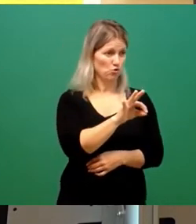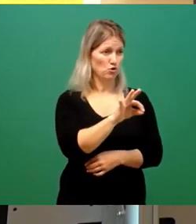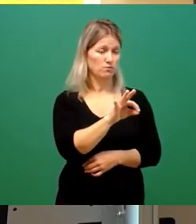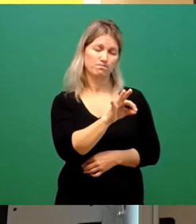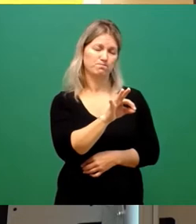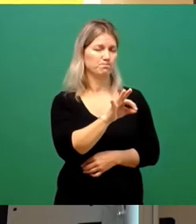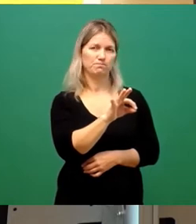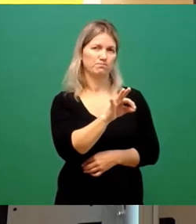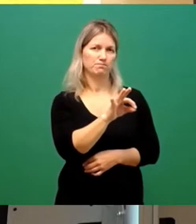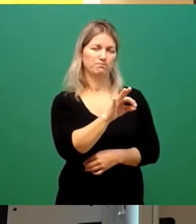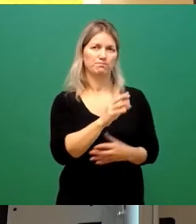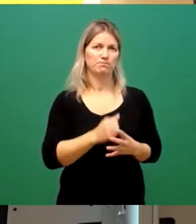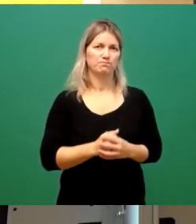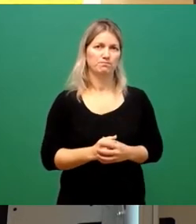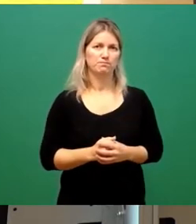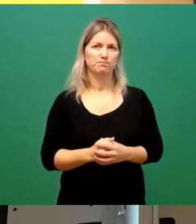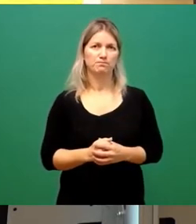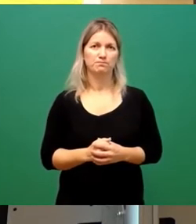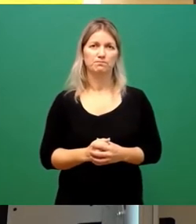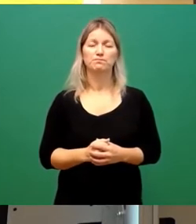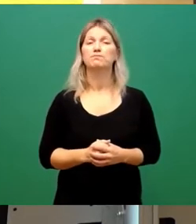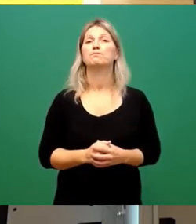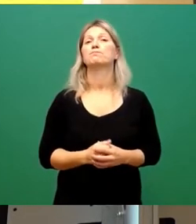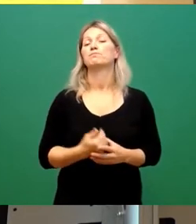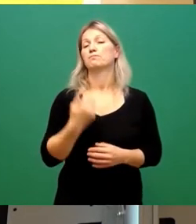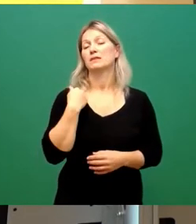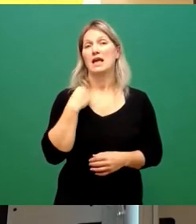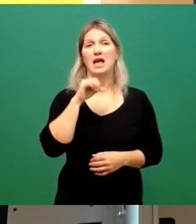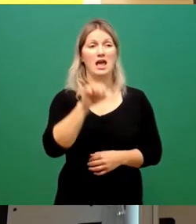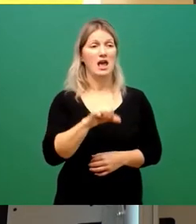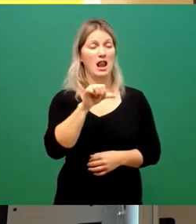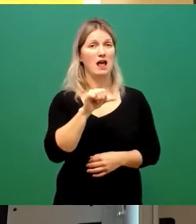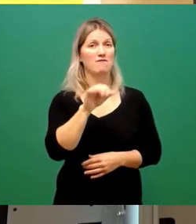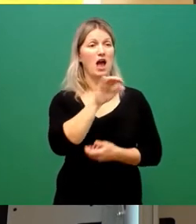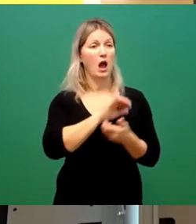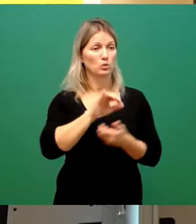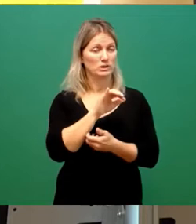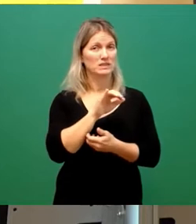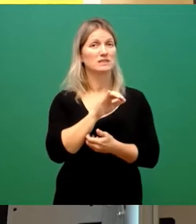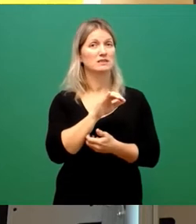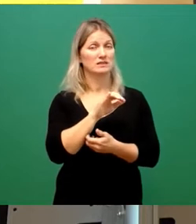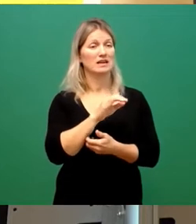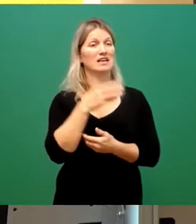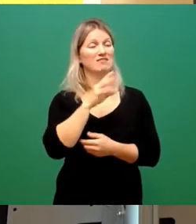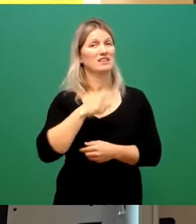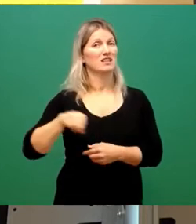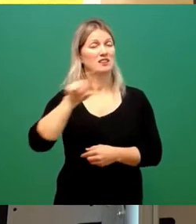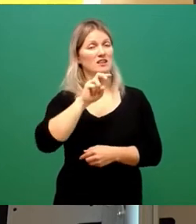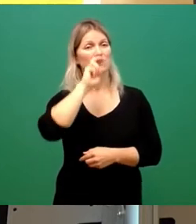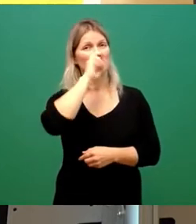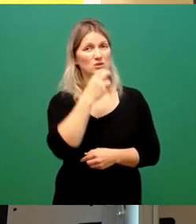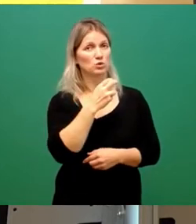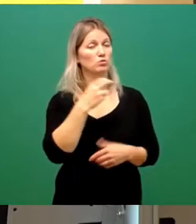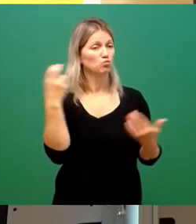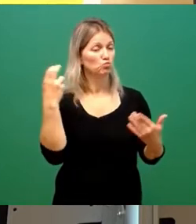Es ist am 11. August der Versuch unternommen worden, eine funktionsfähige Stadtspitze